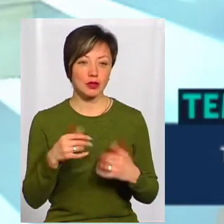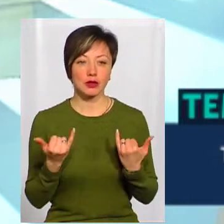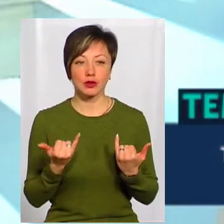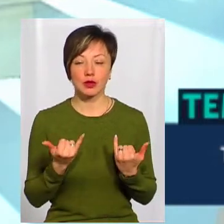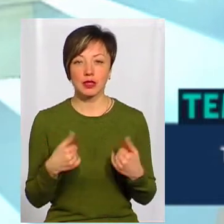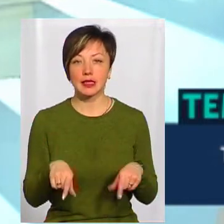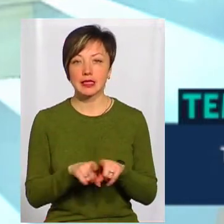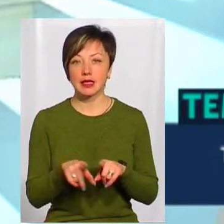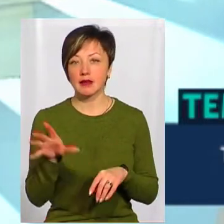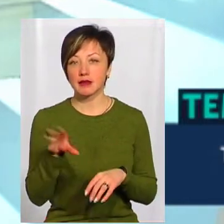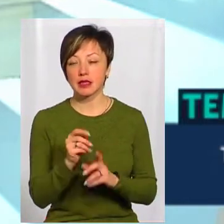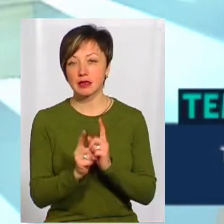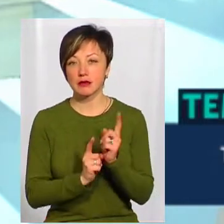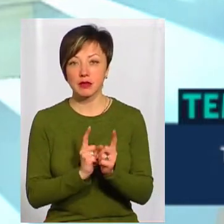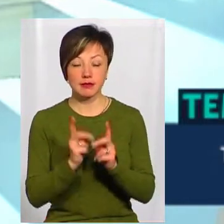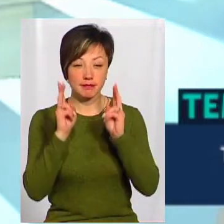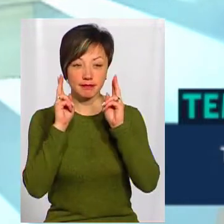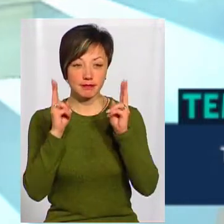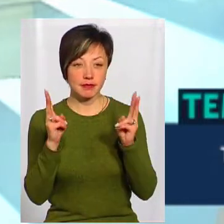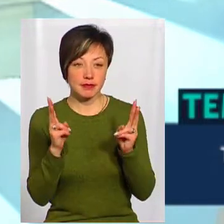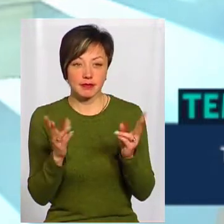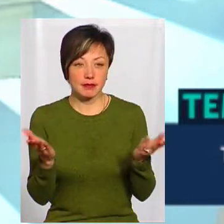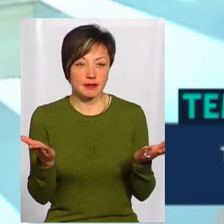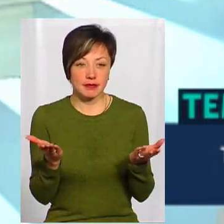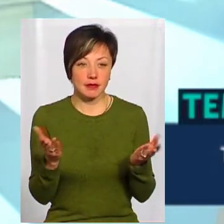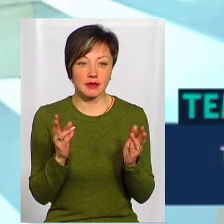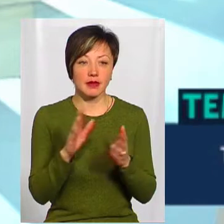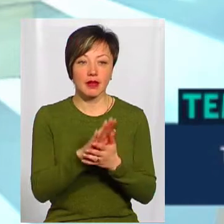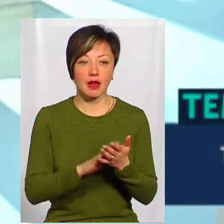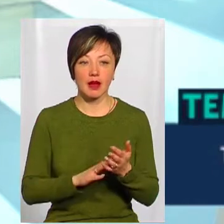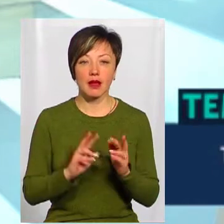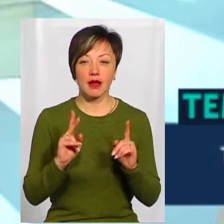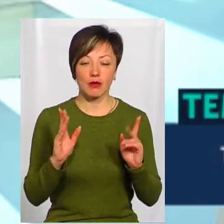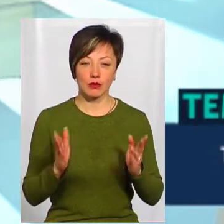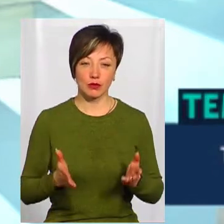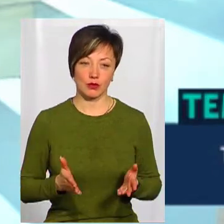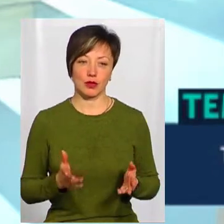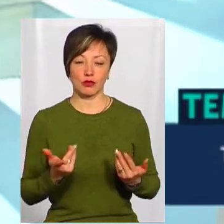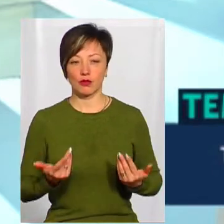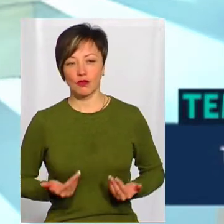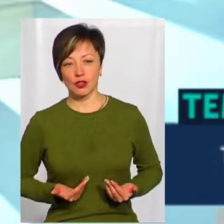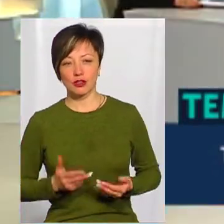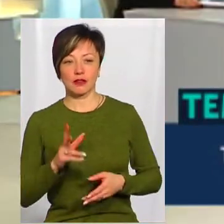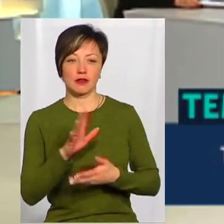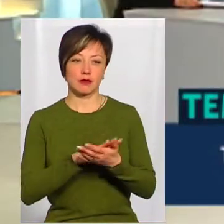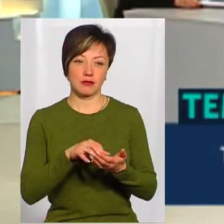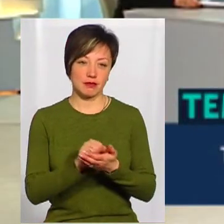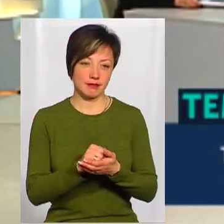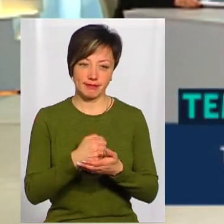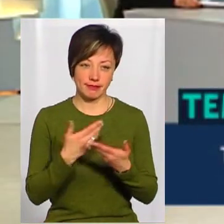сьогодні настільки змінюється, і непрогнозовано, сьогодні ніхто не може спрогнозувати, що деяк має бути, якщо виживе, що не виживе.